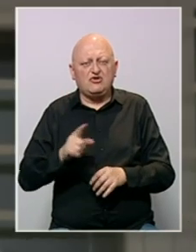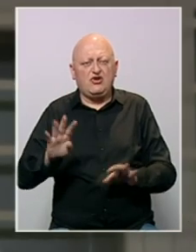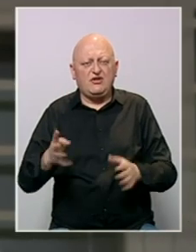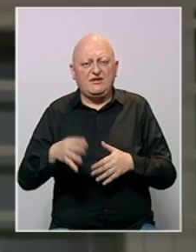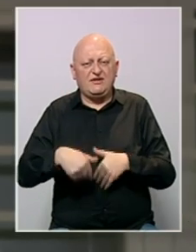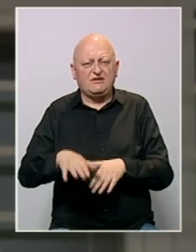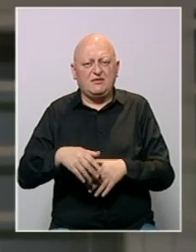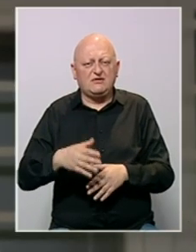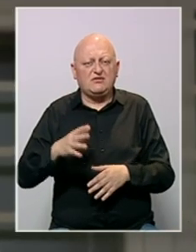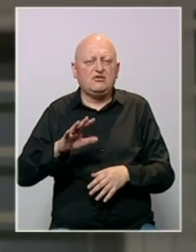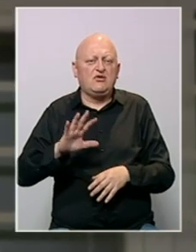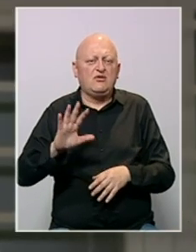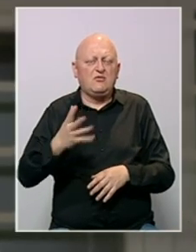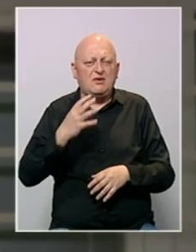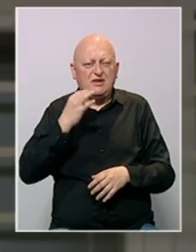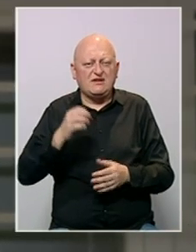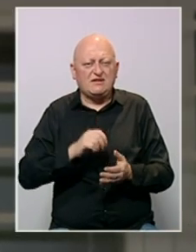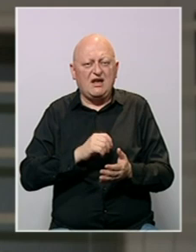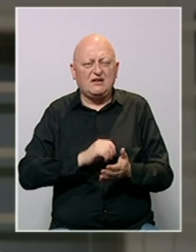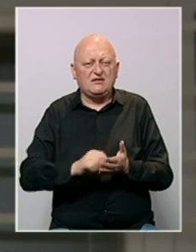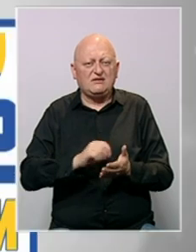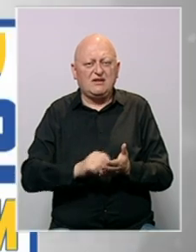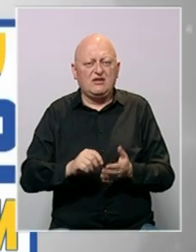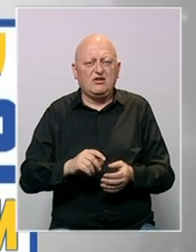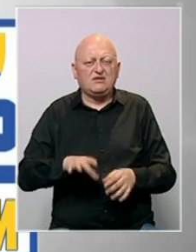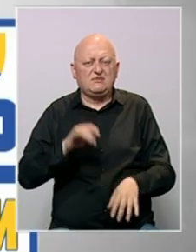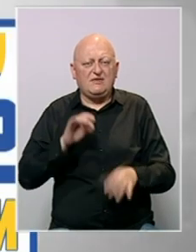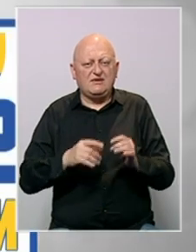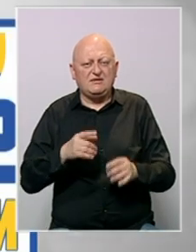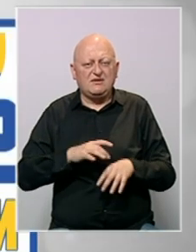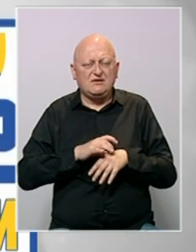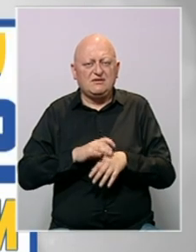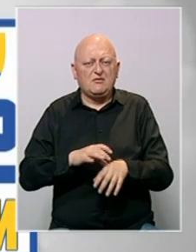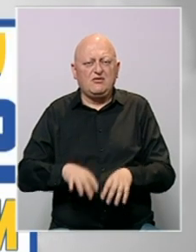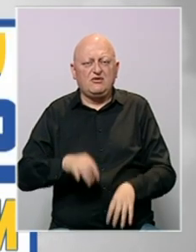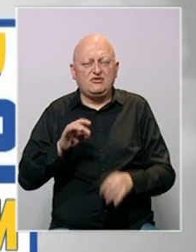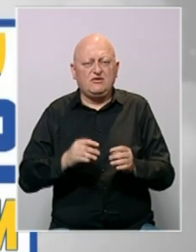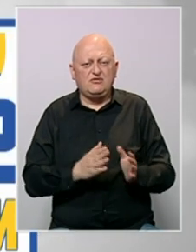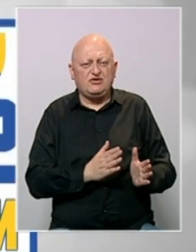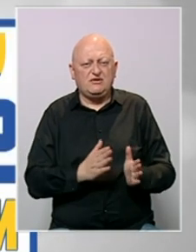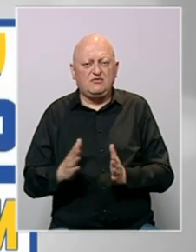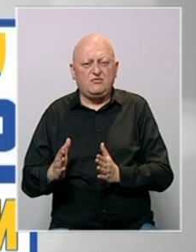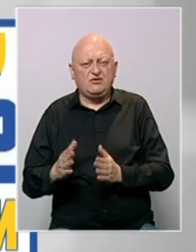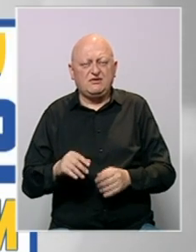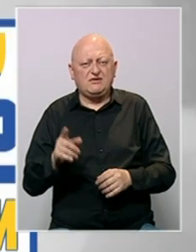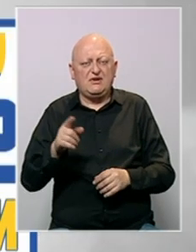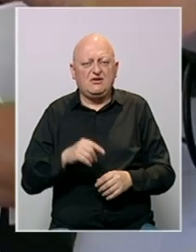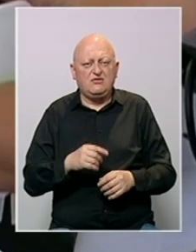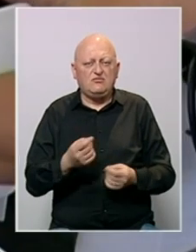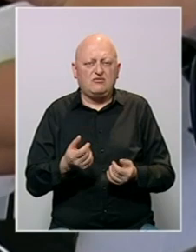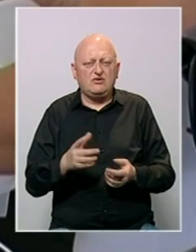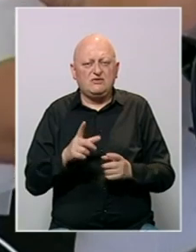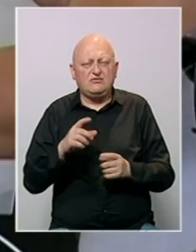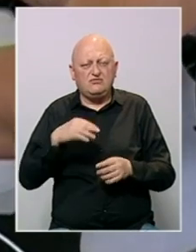navode, moraju biti osigurana do 19. maja, odnosno 15 dana od raspisivanja izbora. Za provođenje izbornog procesa